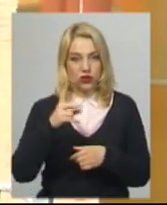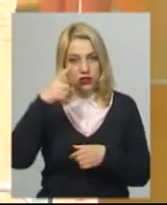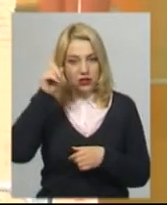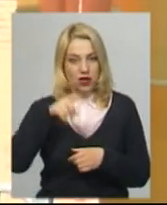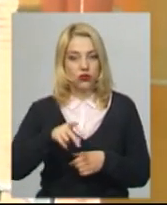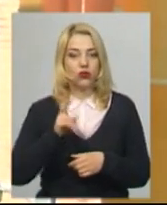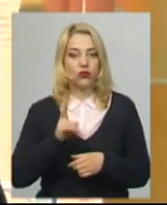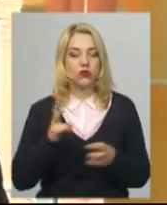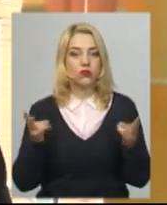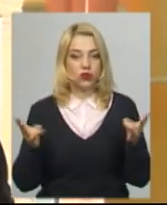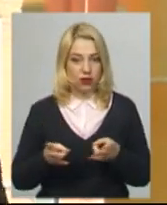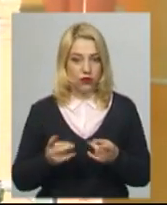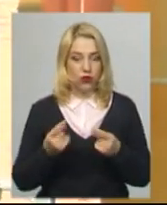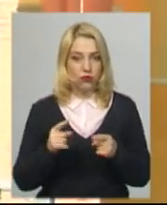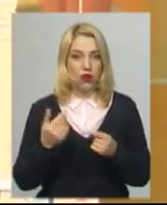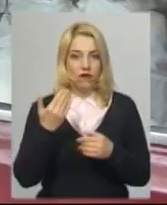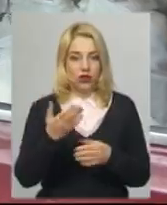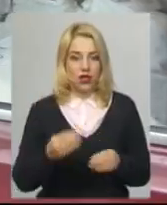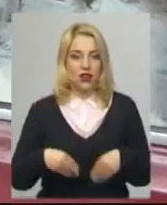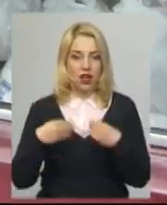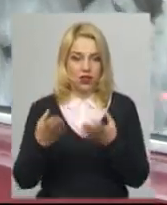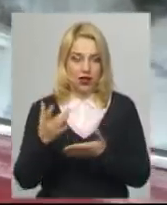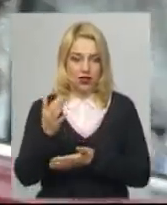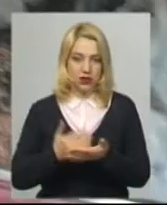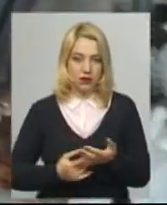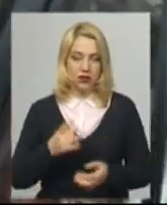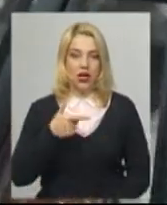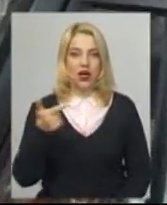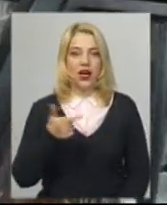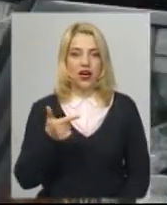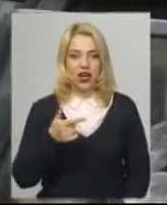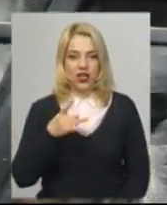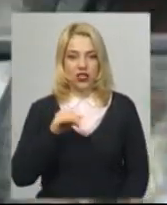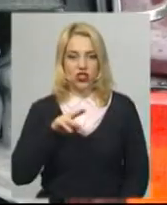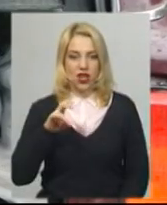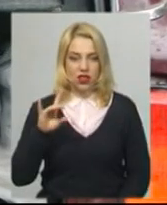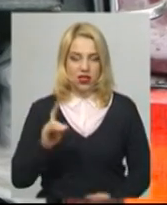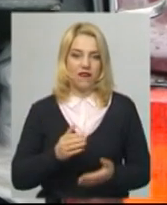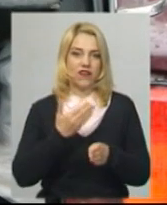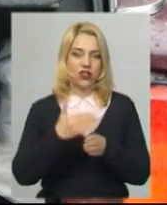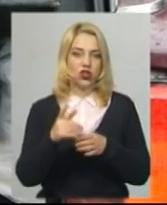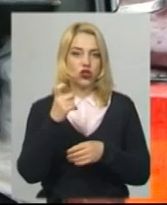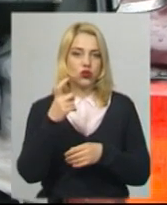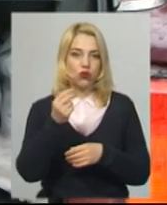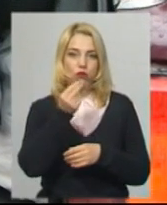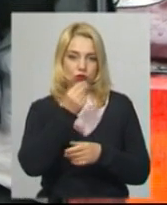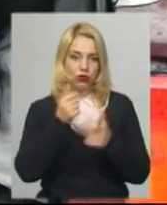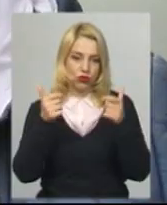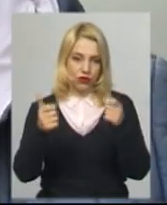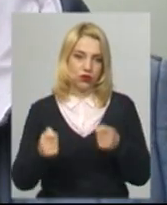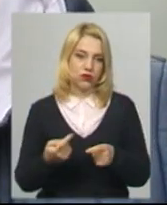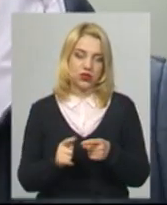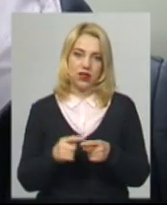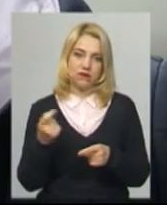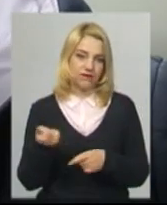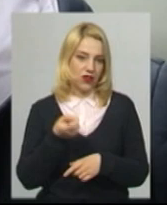кому потрібно. Тому вони надали списки. На мікрорайон Герчани виділили 100 продуктових наборів. Цього замало, вважає голова мікрорайону.